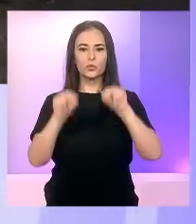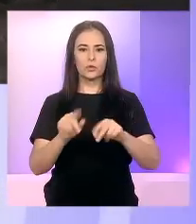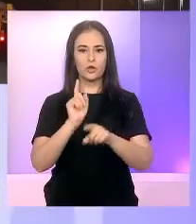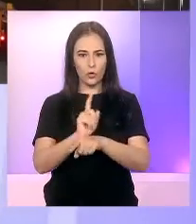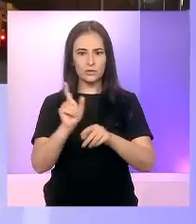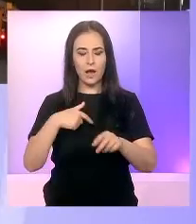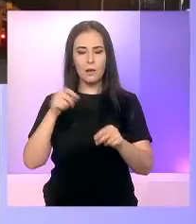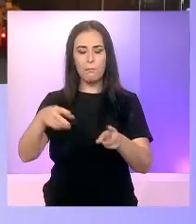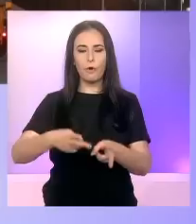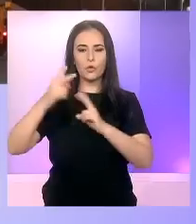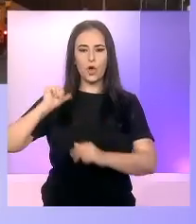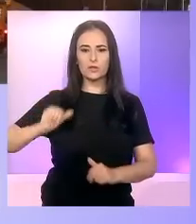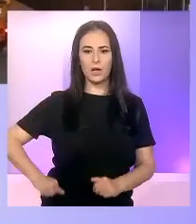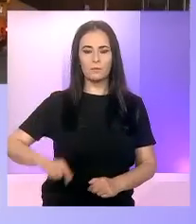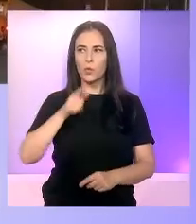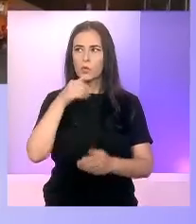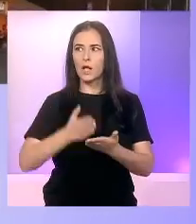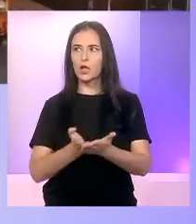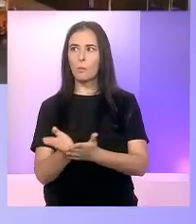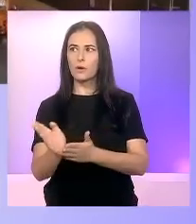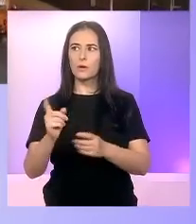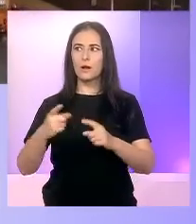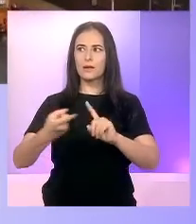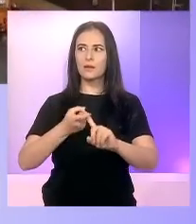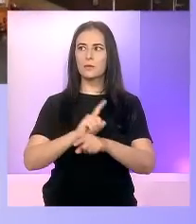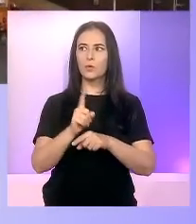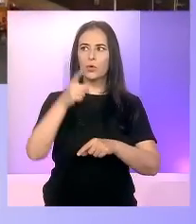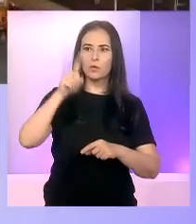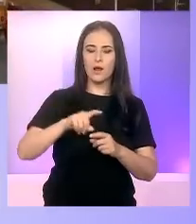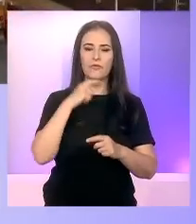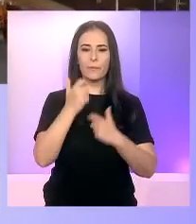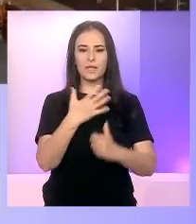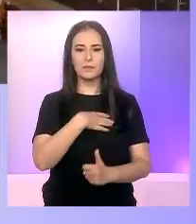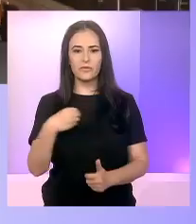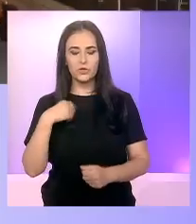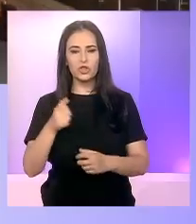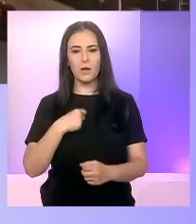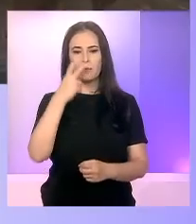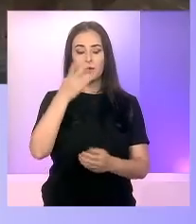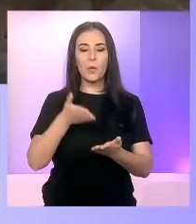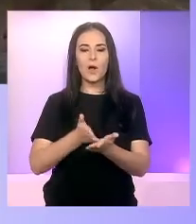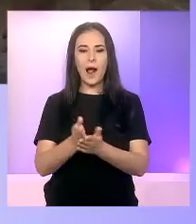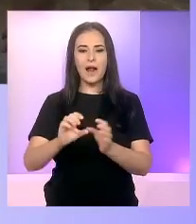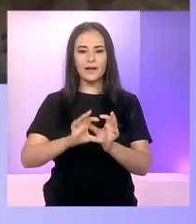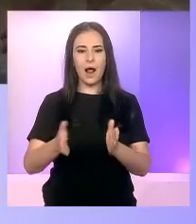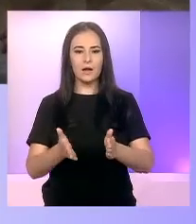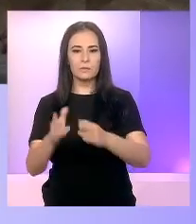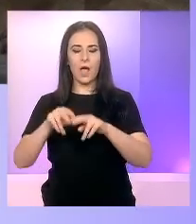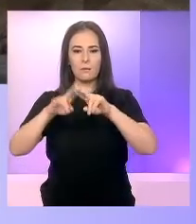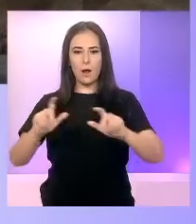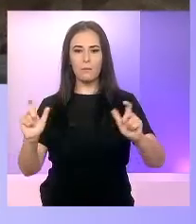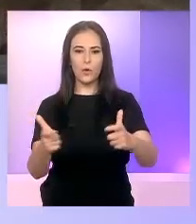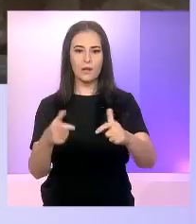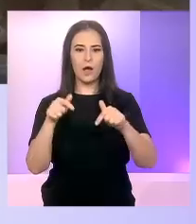tot în portul Constanța, unde deja vedem că de luni de zile sunt probleme și în ceea ce privește camioanele blocate acolo, navele